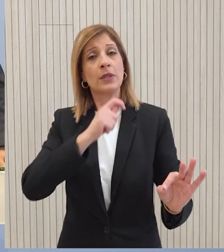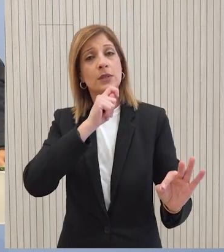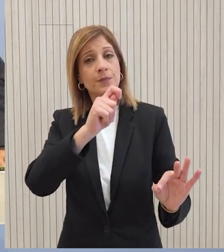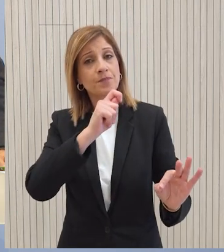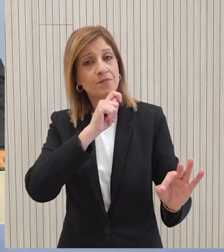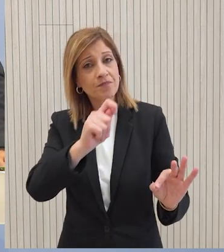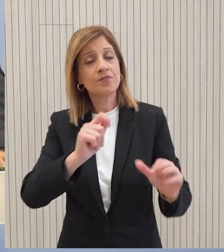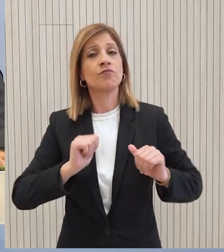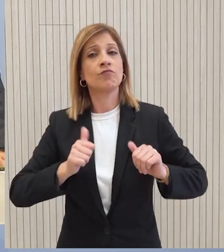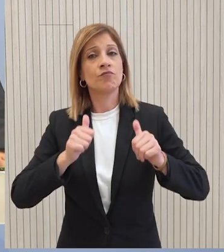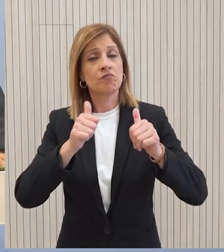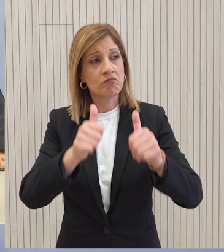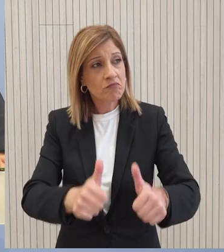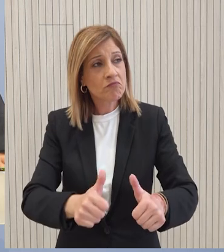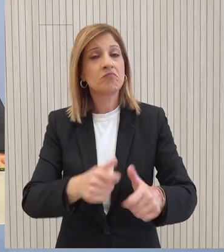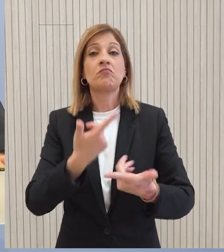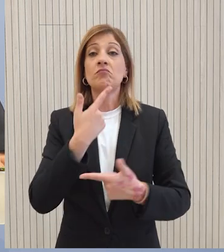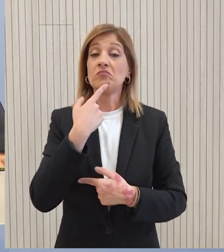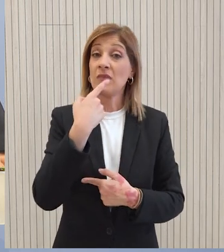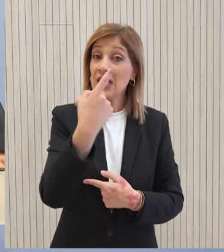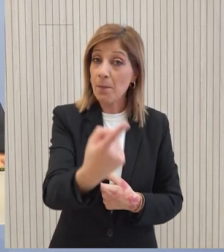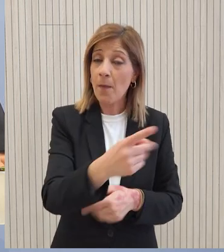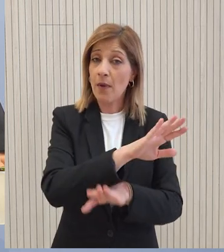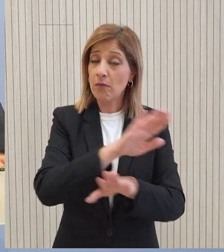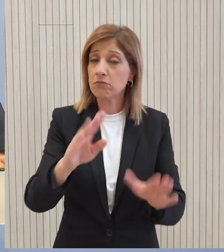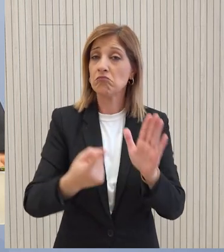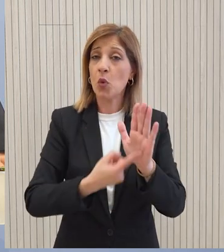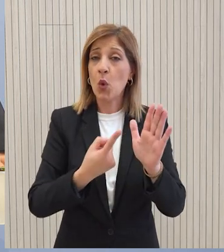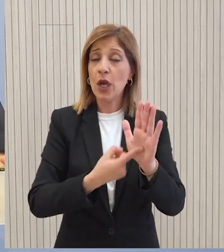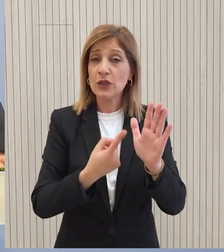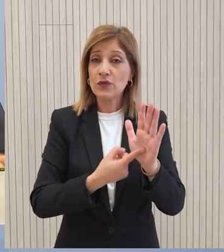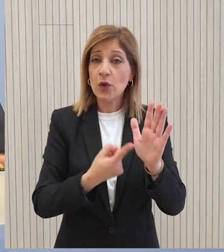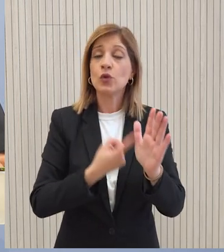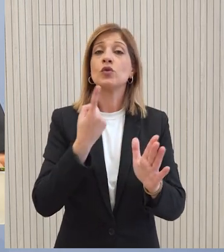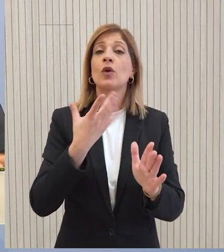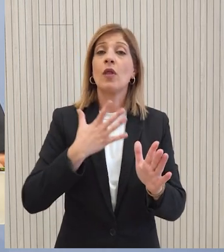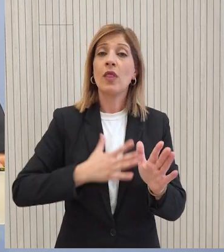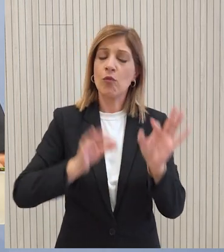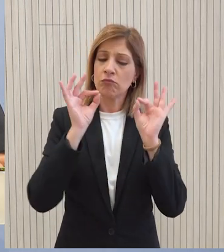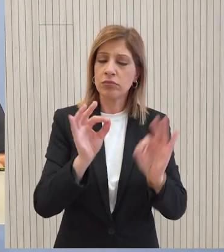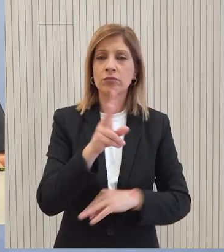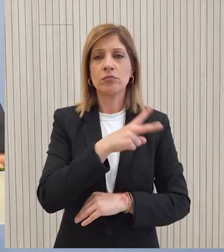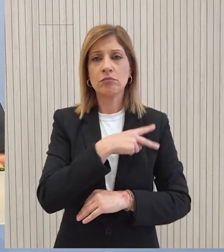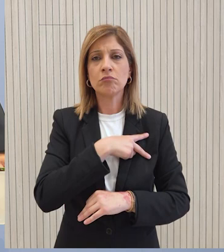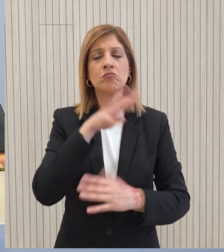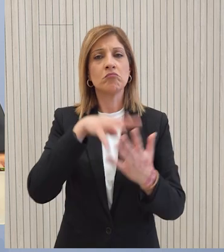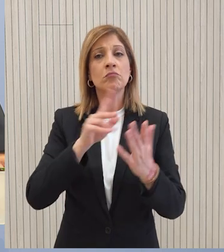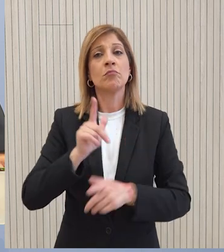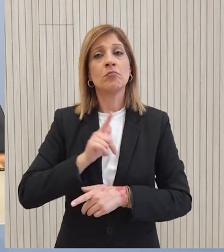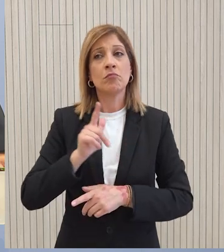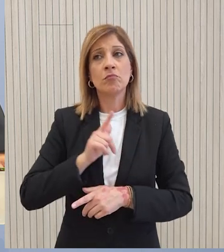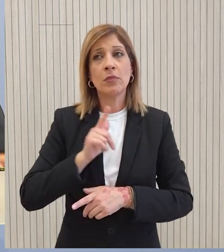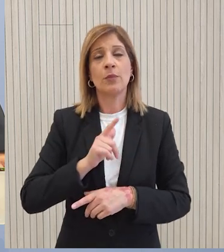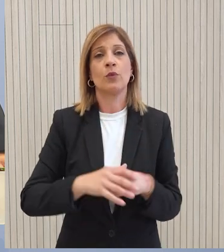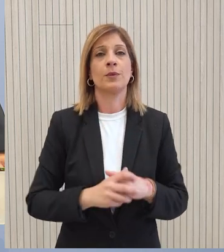πρωτοβουλίες έχουμε ήδη στείλει τα μηνύματα που είναι θετικά με ουσιαστικό περιεχόμενο προς την Τουρκία αναμένουμε να υπάρξει και